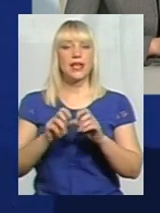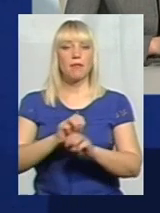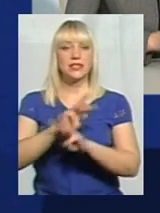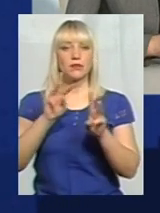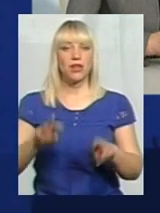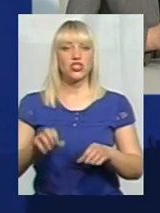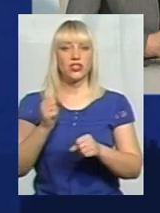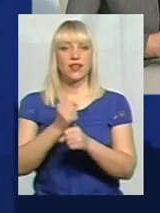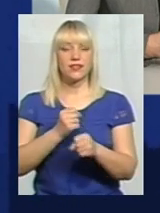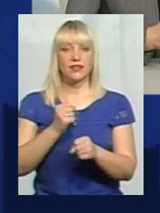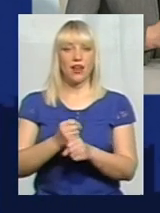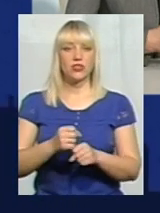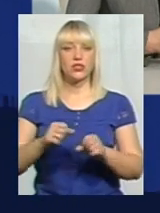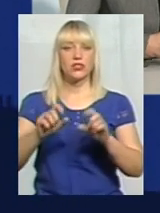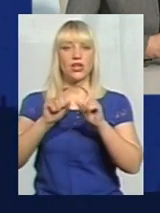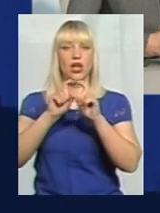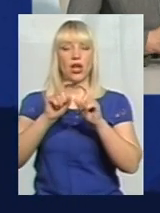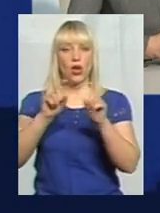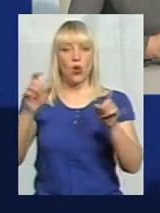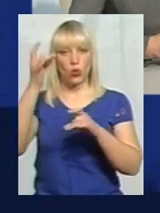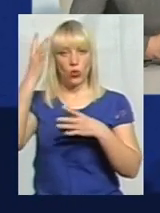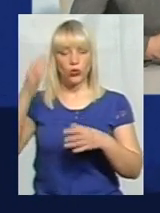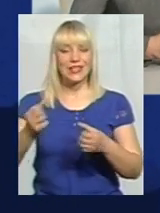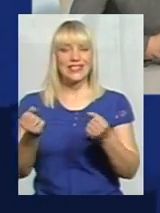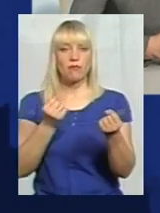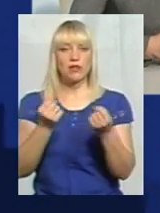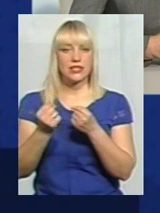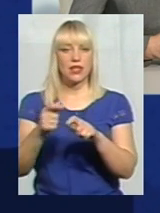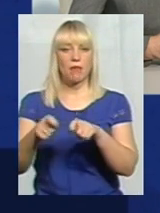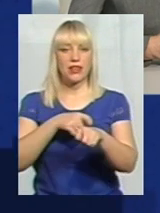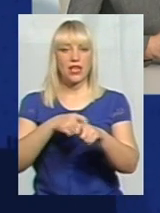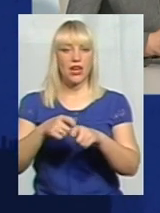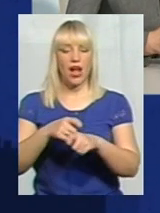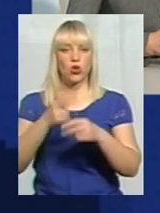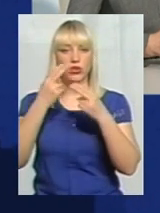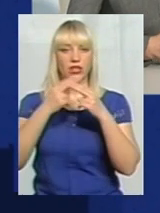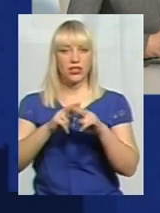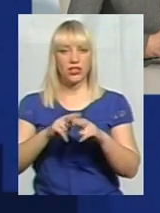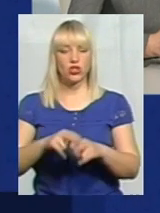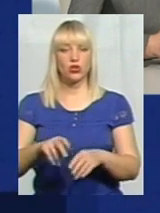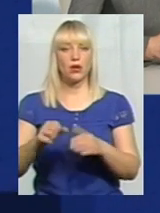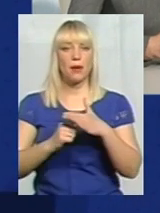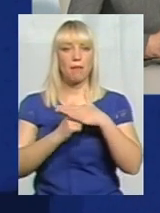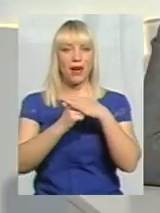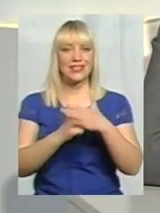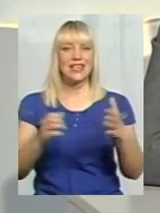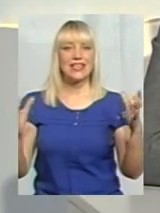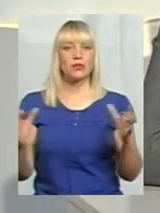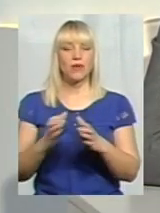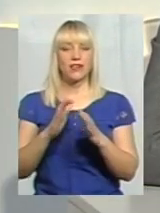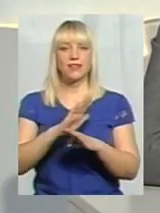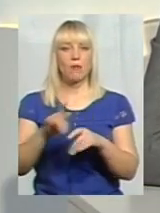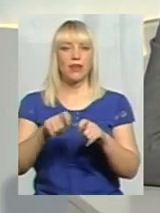зміцнення матеріально-технічної бази, збереження нематеріальної історико